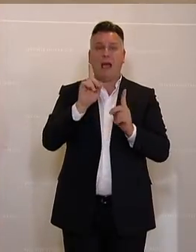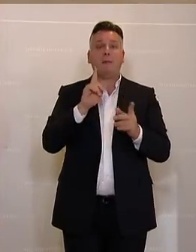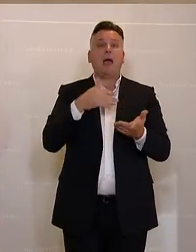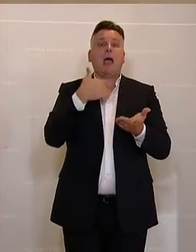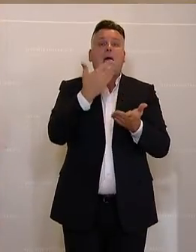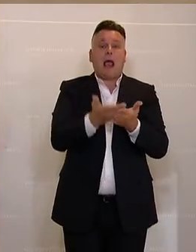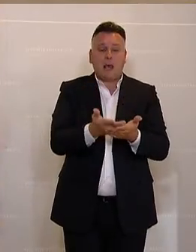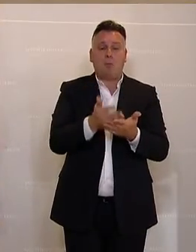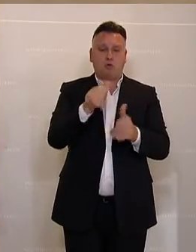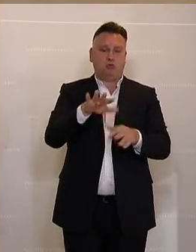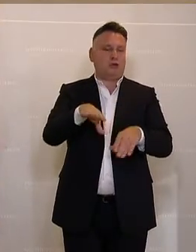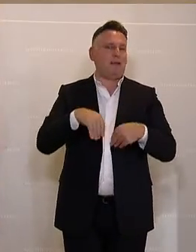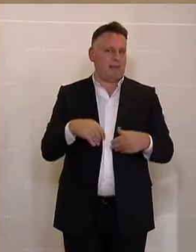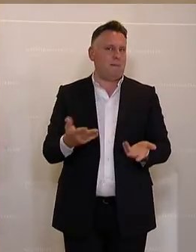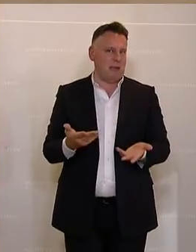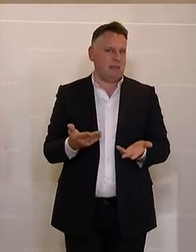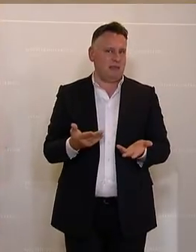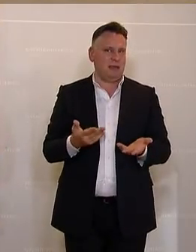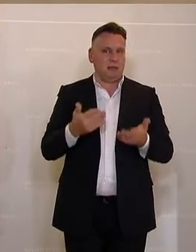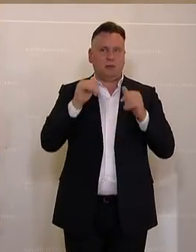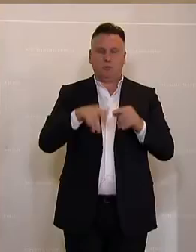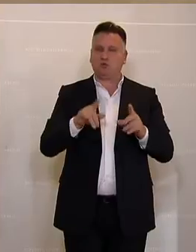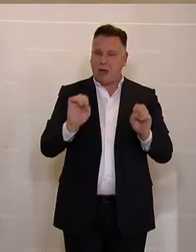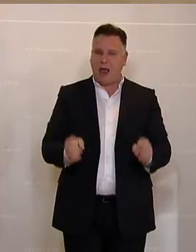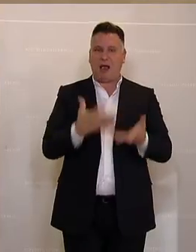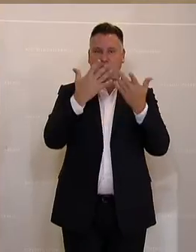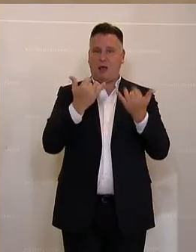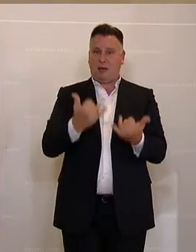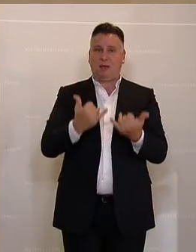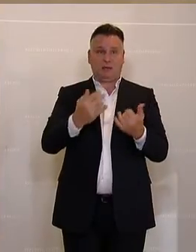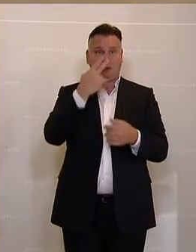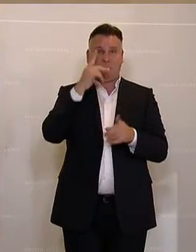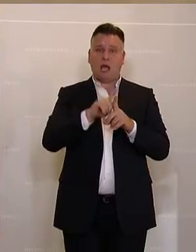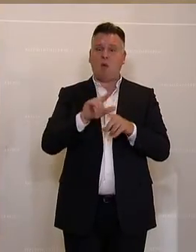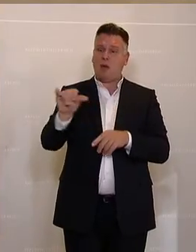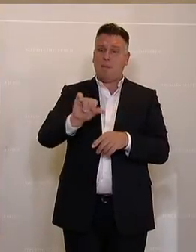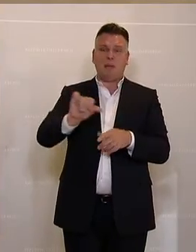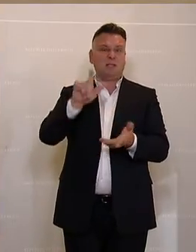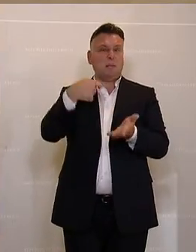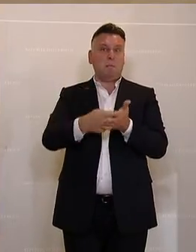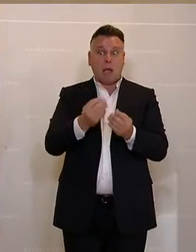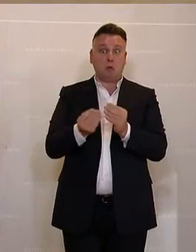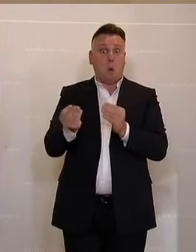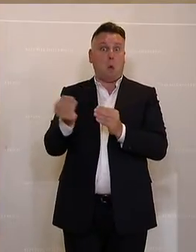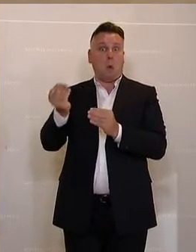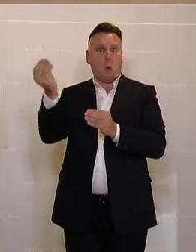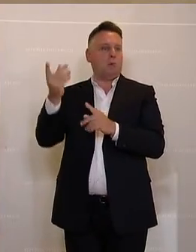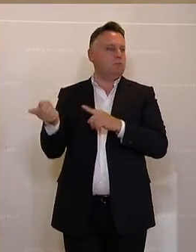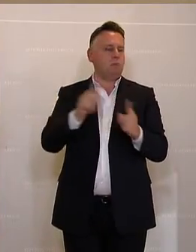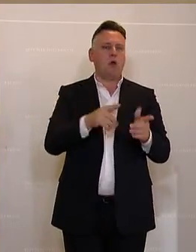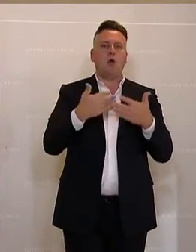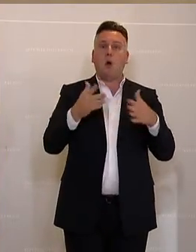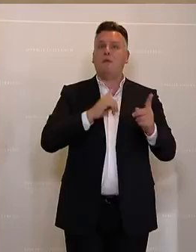annehmen. ich glaube, dass man gerade aktuell bei dieser Entwicklung, was den Sprit betrifft, glaube ich, ist der Umstieg auf den öffentlichen